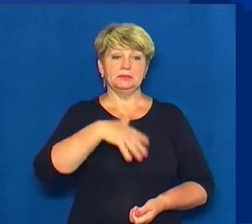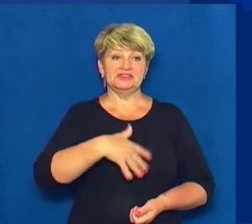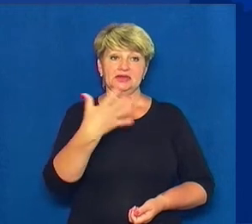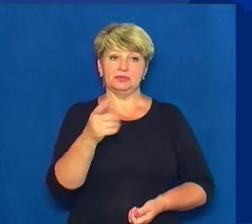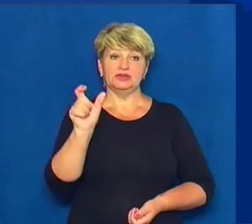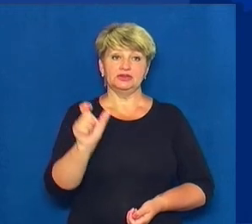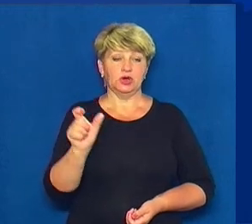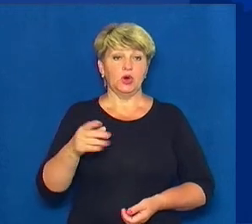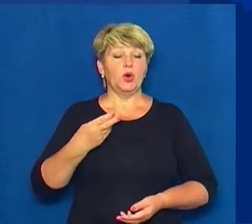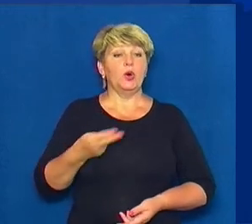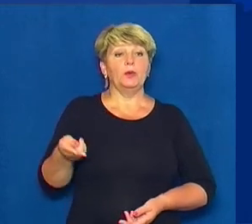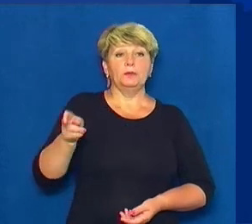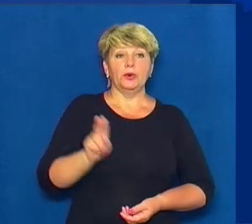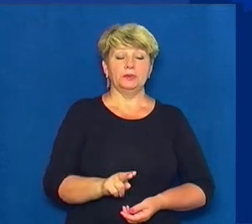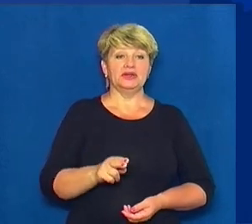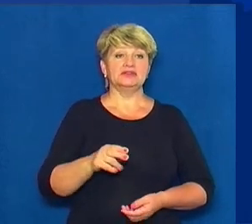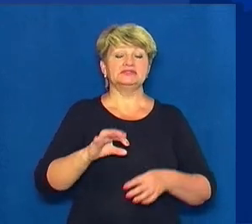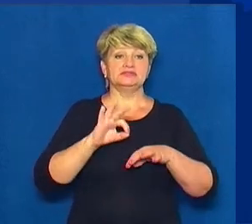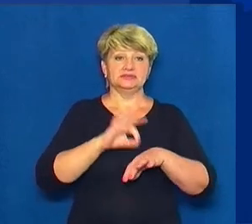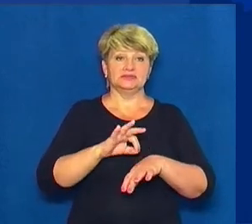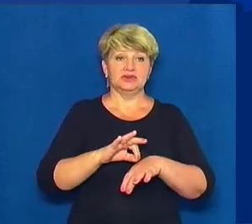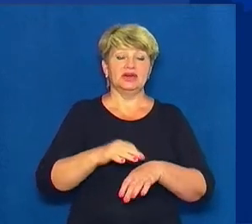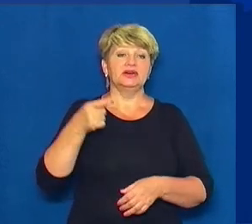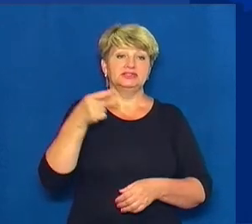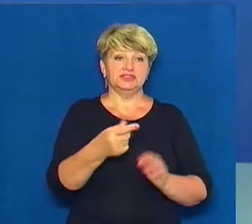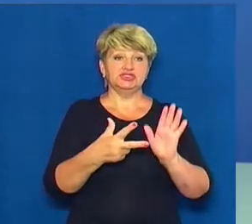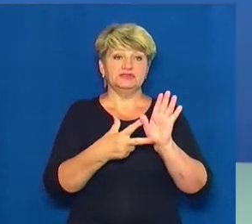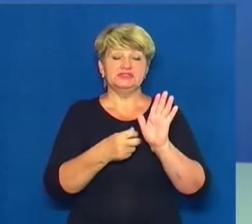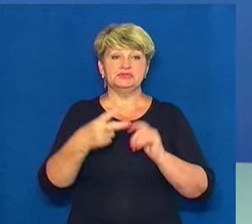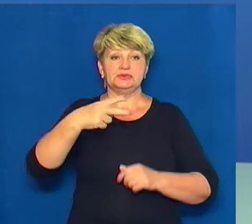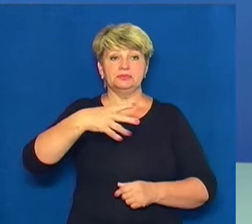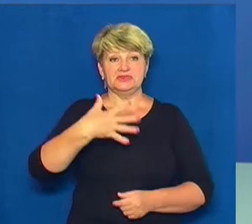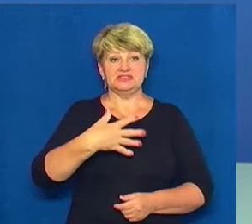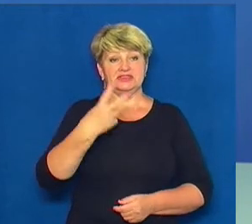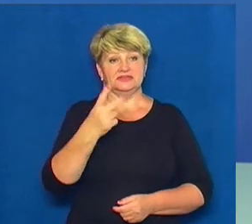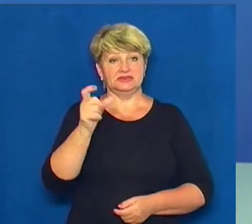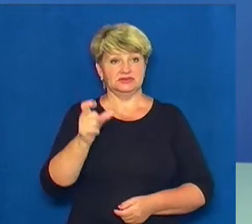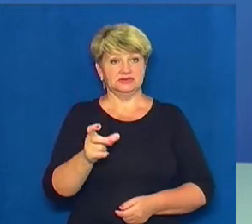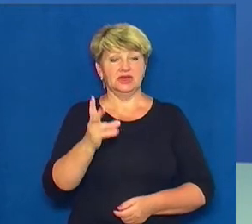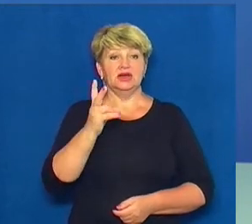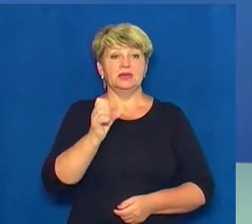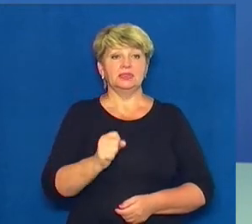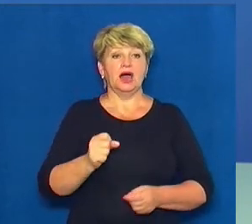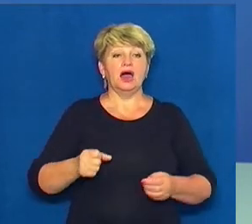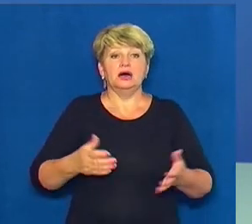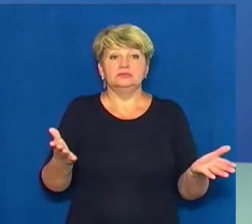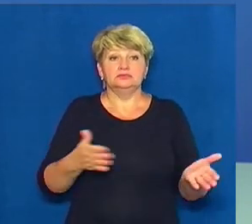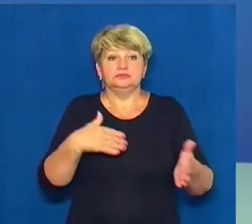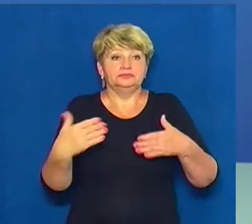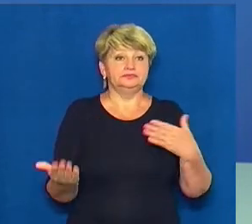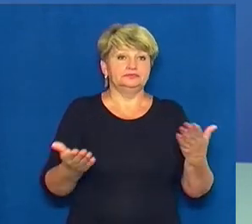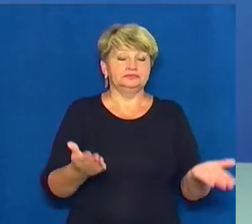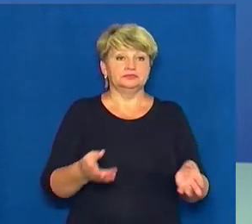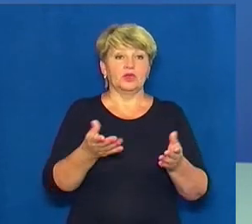осіб, померло від коронавірусу – 1852. На роздоріжжі опинилися жителі